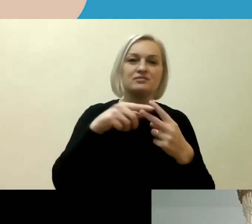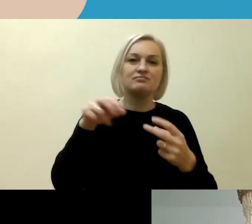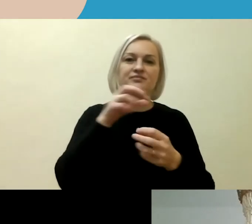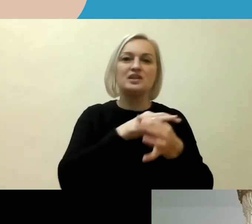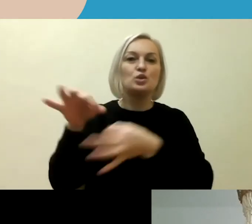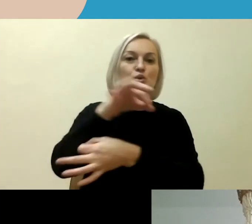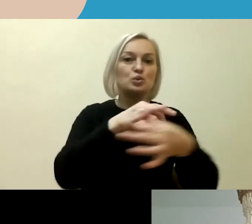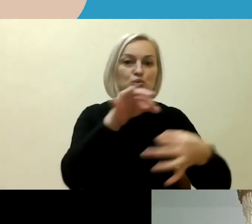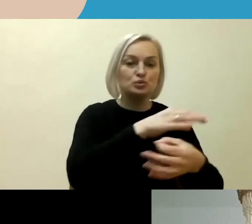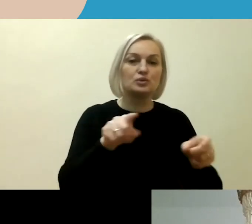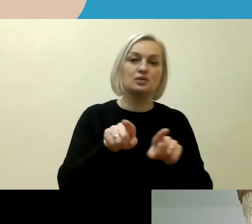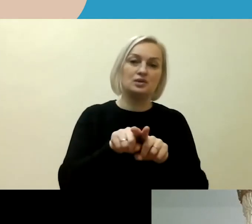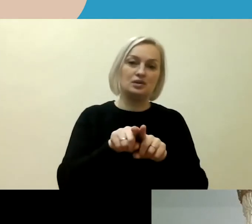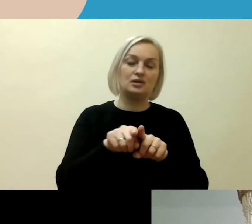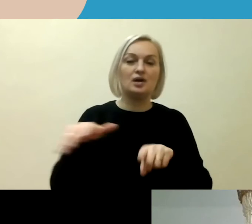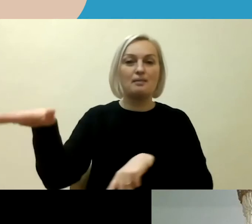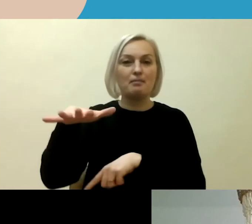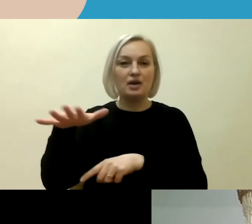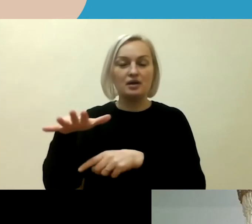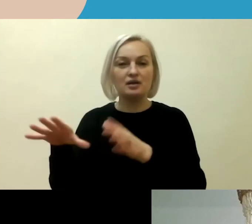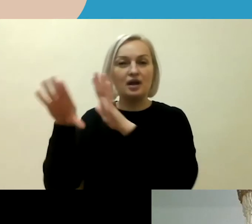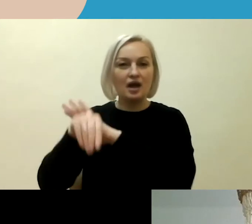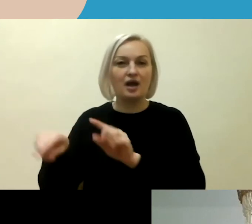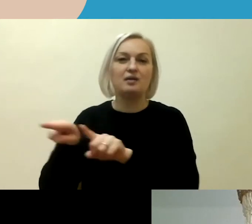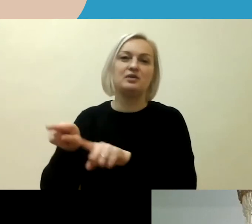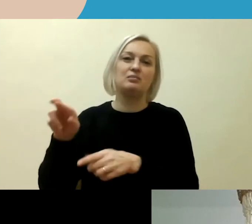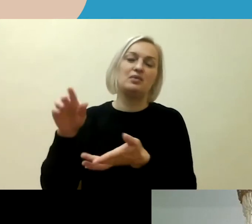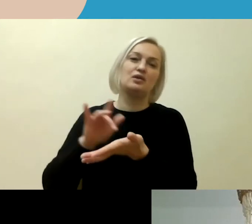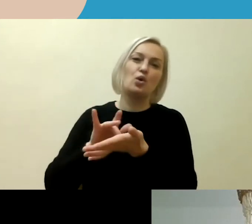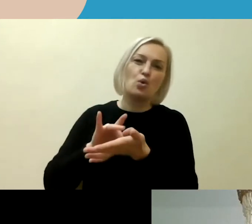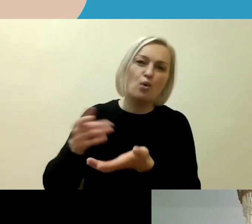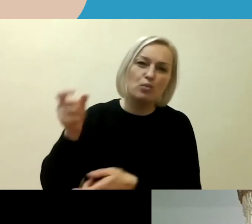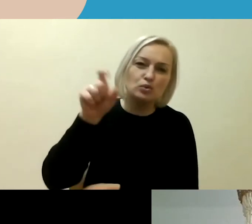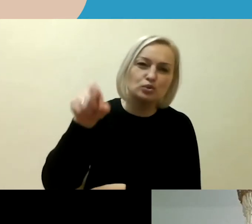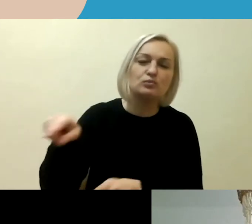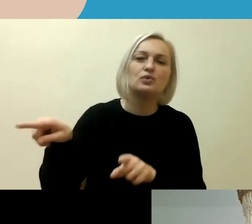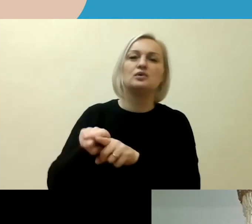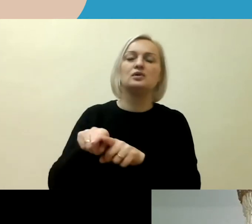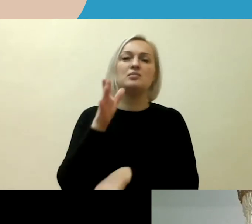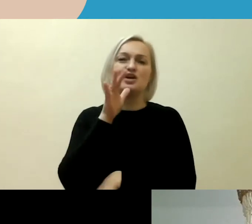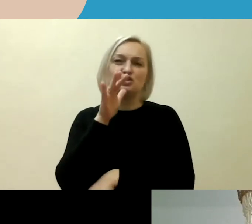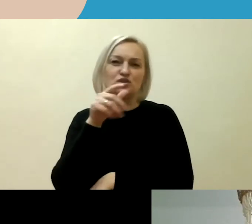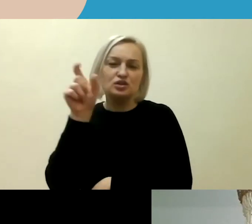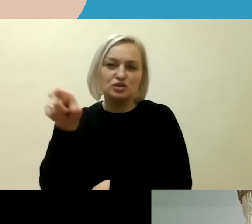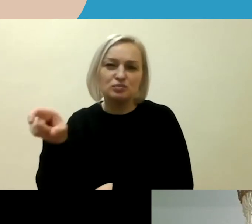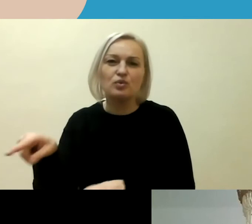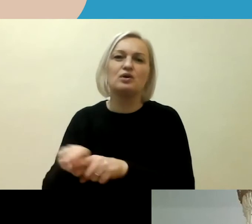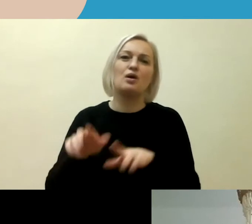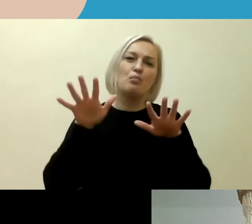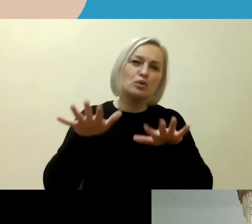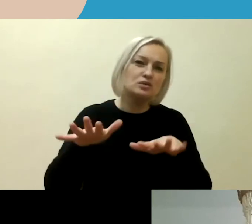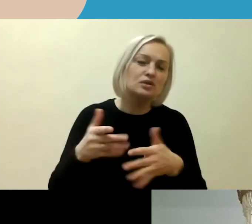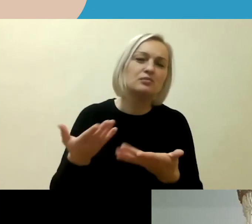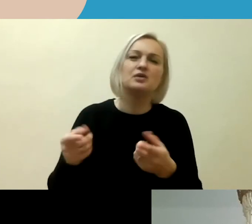Prie tų bendruomenių mes priskirėjom romų tautybės asmenys, žydų bendruomenės atstovus, musulmonos atstovus, LGBT